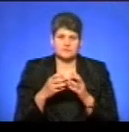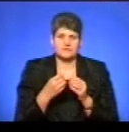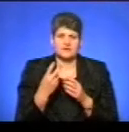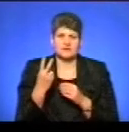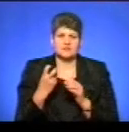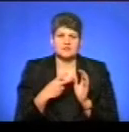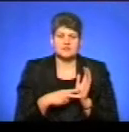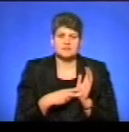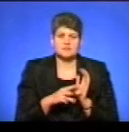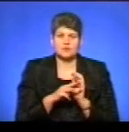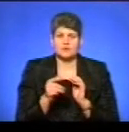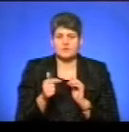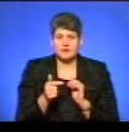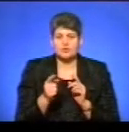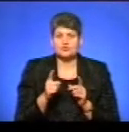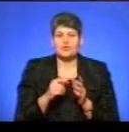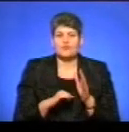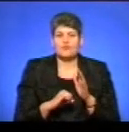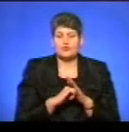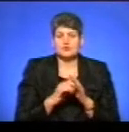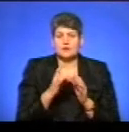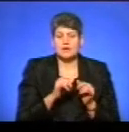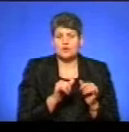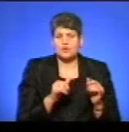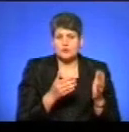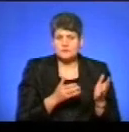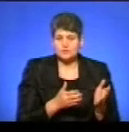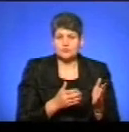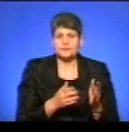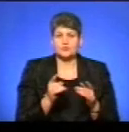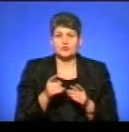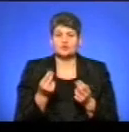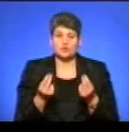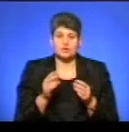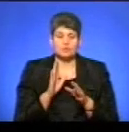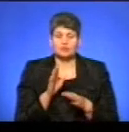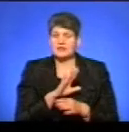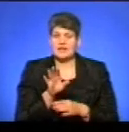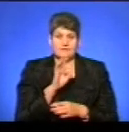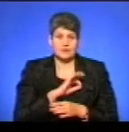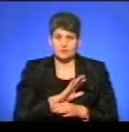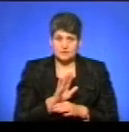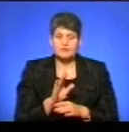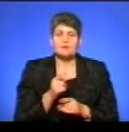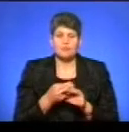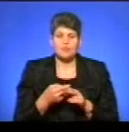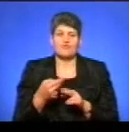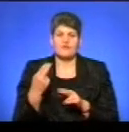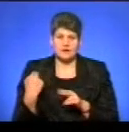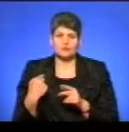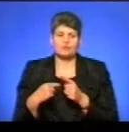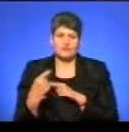мільйонів гривень. Що стосується фонду регіонального розвитку, так, тоді, якщо кошти будуть неосвоєні, вони повернуться до